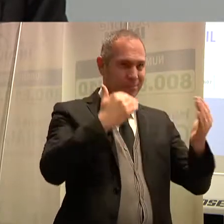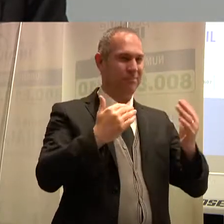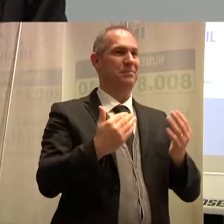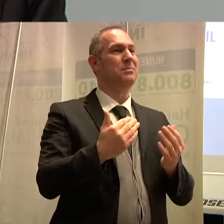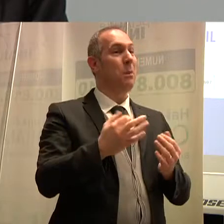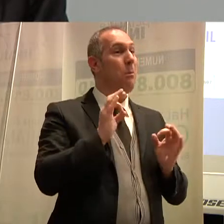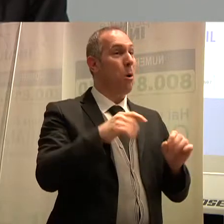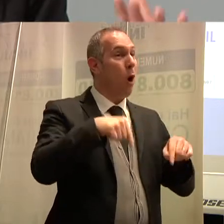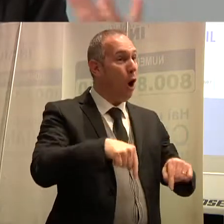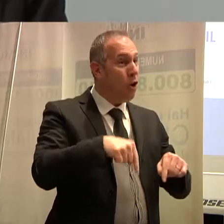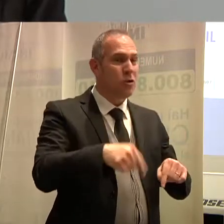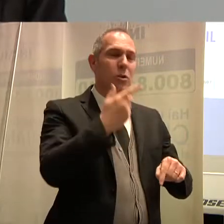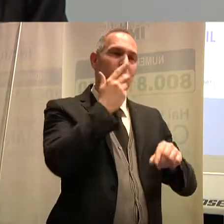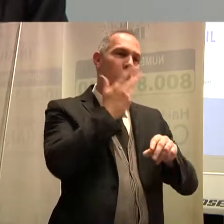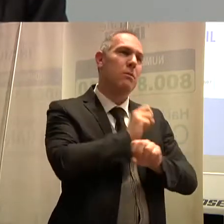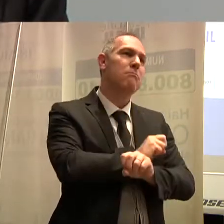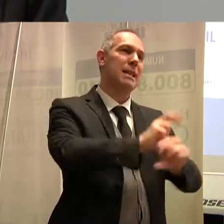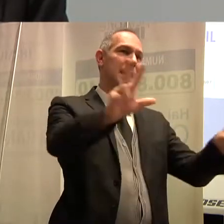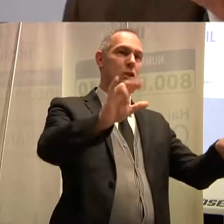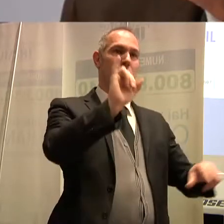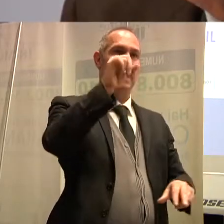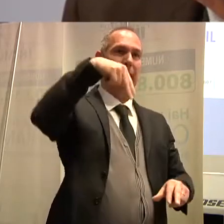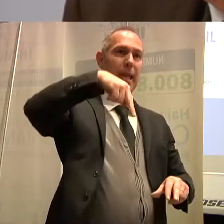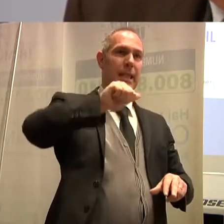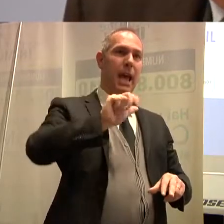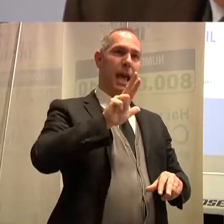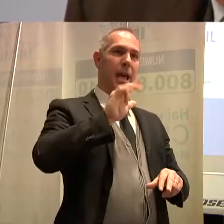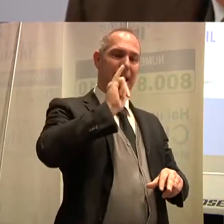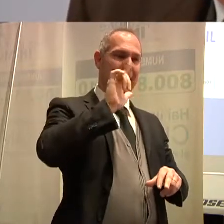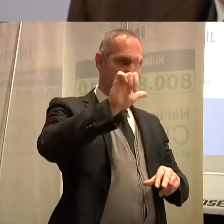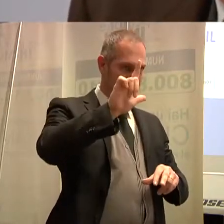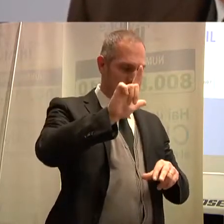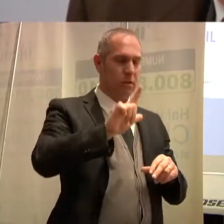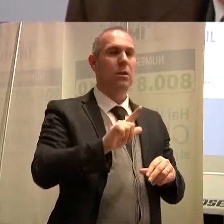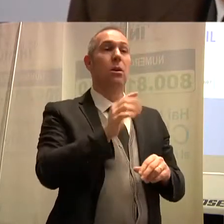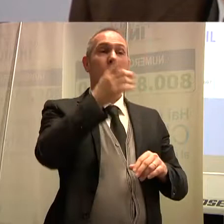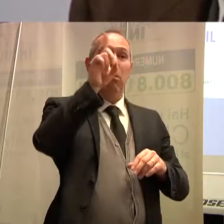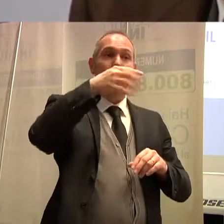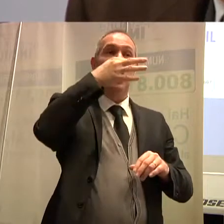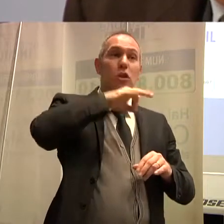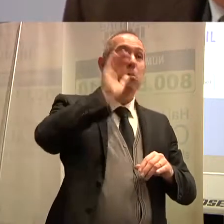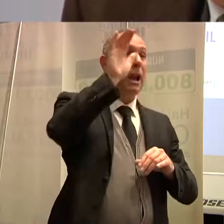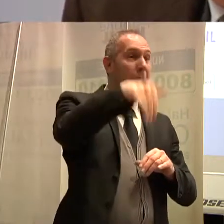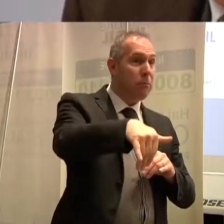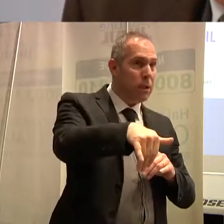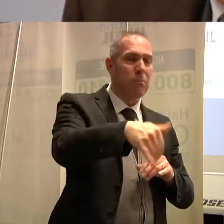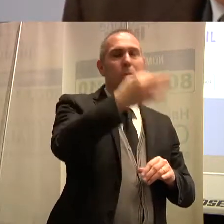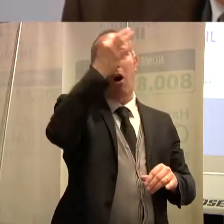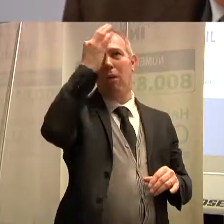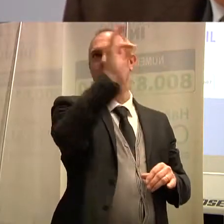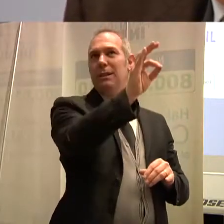questo messaggio che come INAIL e lo dirà meglio il Presidente è come Superabile nella nostra mission quotidiana, quella di essere